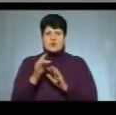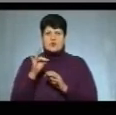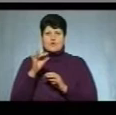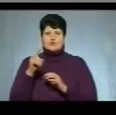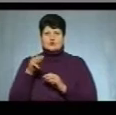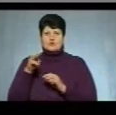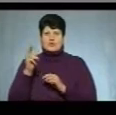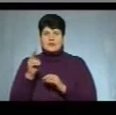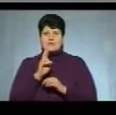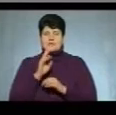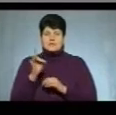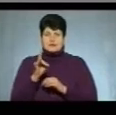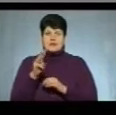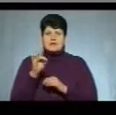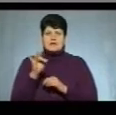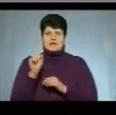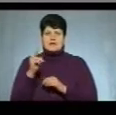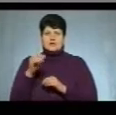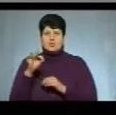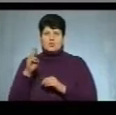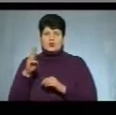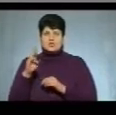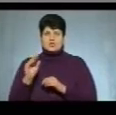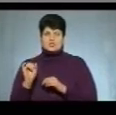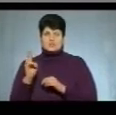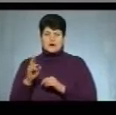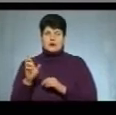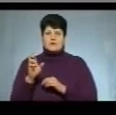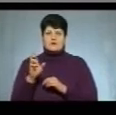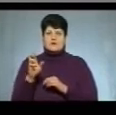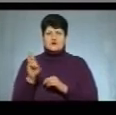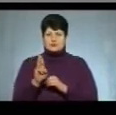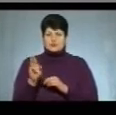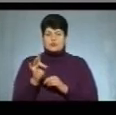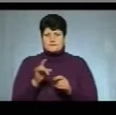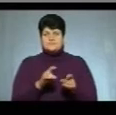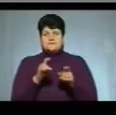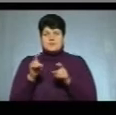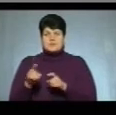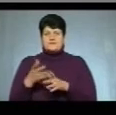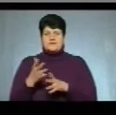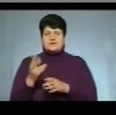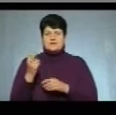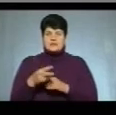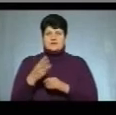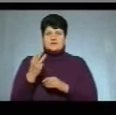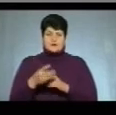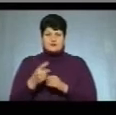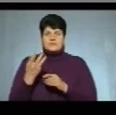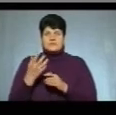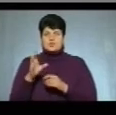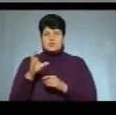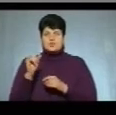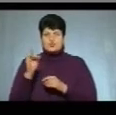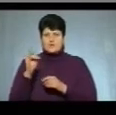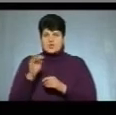Креманецького району, Радошівка і Бриків Шумського району. 25 січня до Православної церкви України приєдналася релігійна громада села Сура